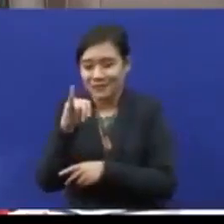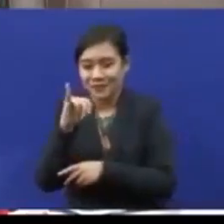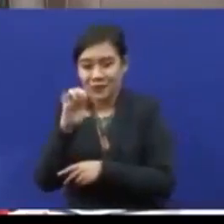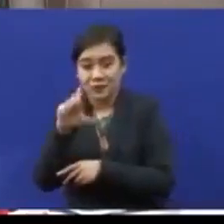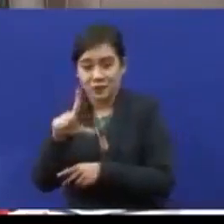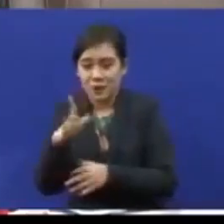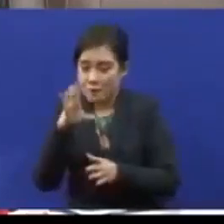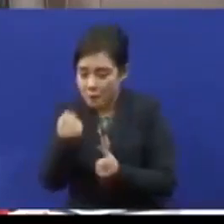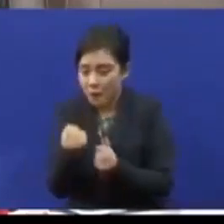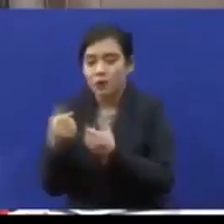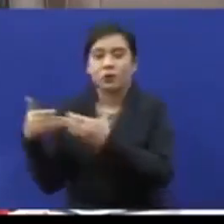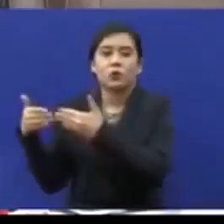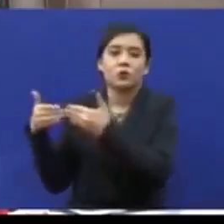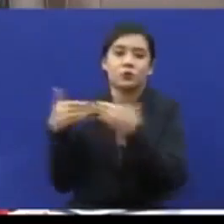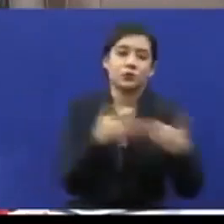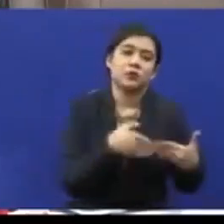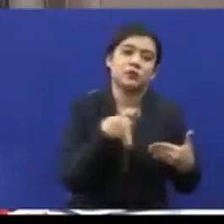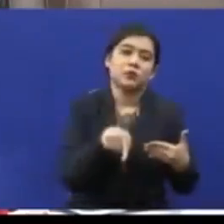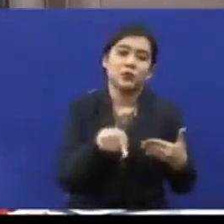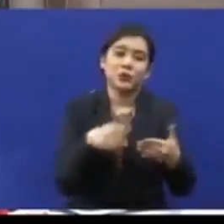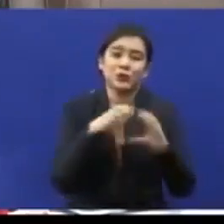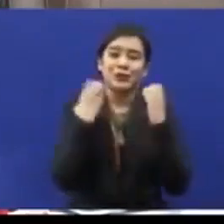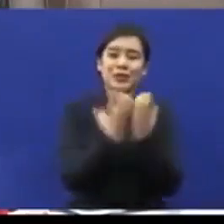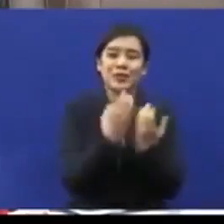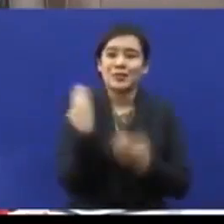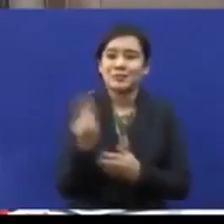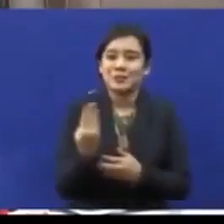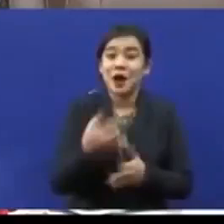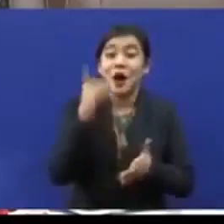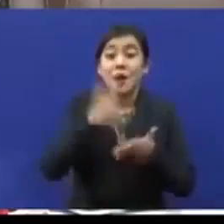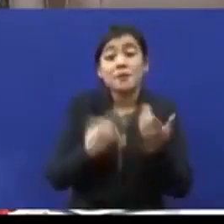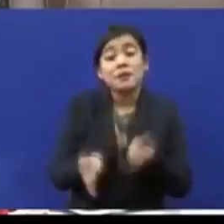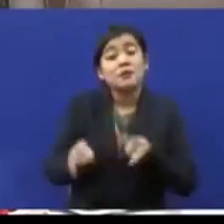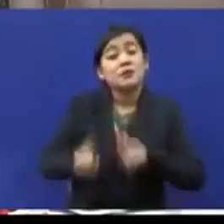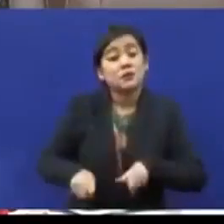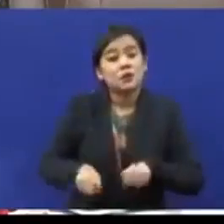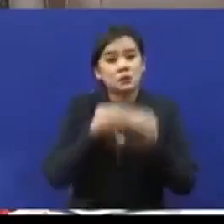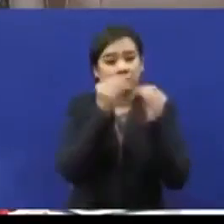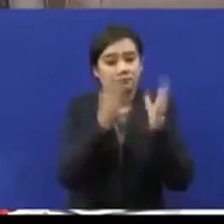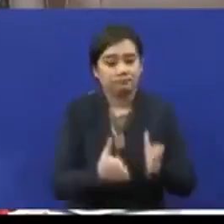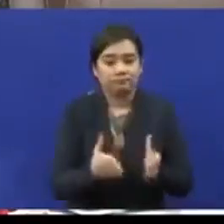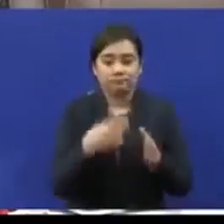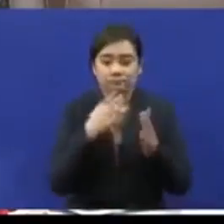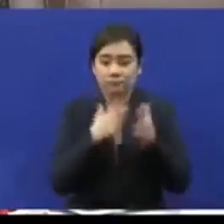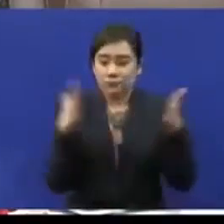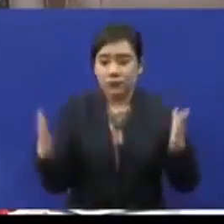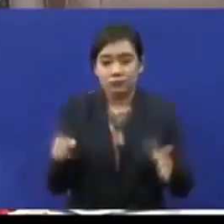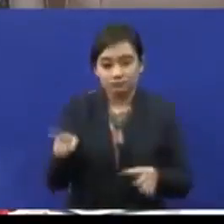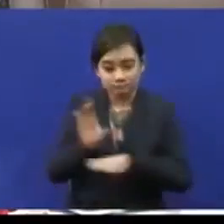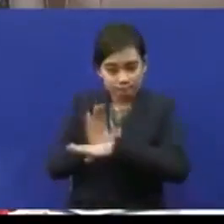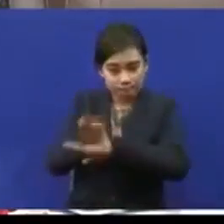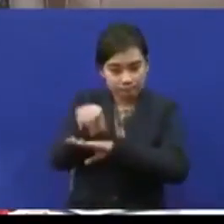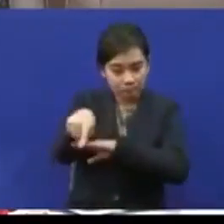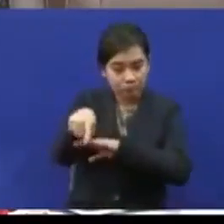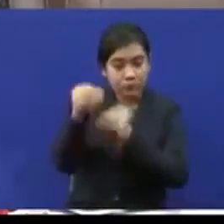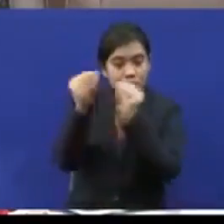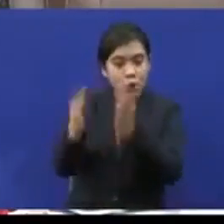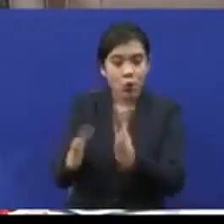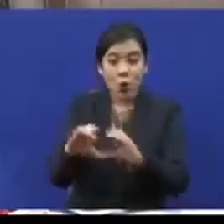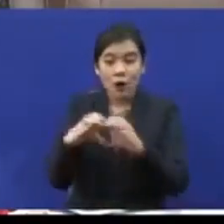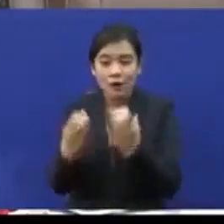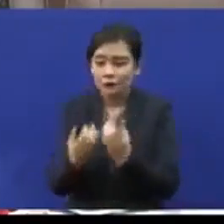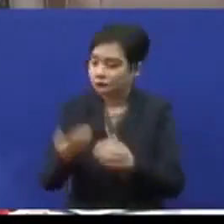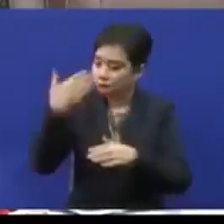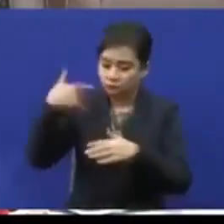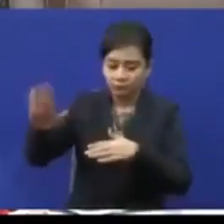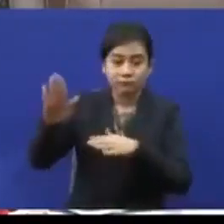continue dalam kelas biasa. Apa yang terjadi ialah guru besar memaksa guru kelas ini untuk hantar